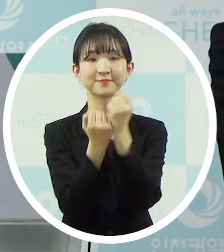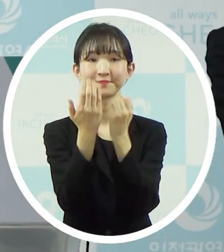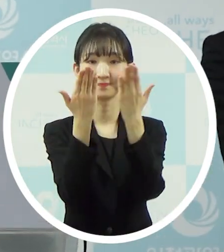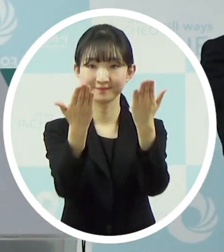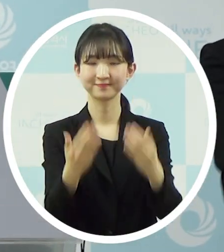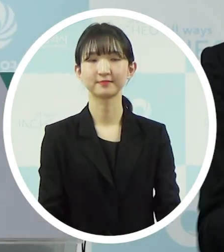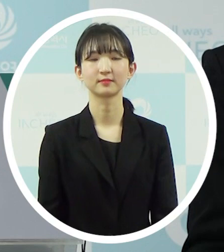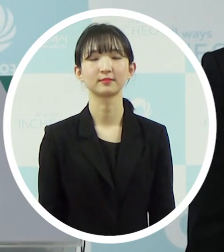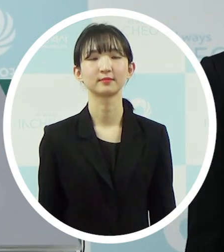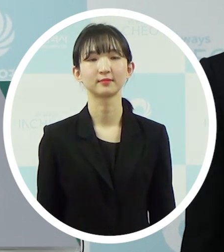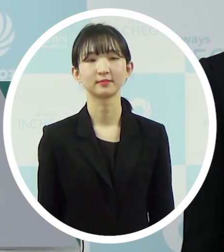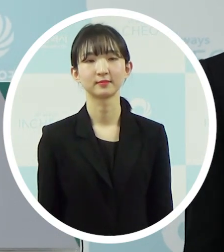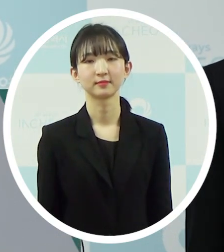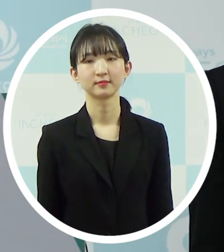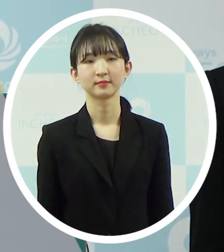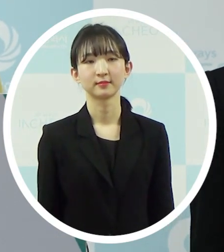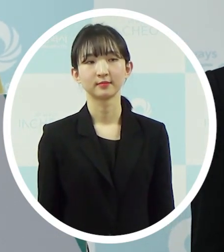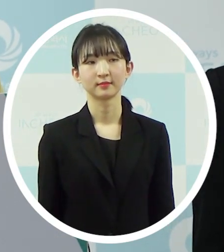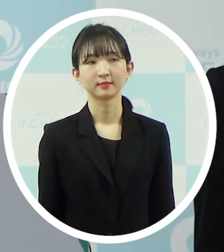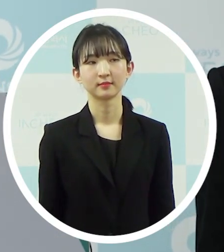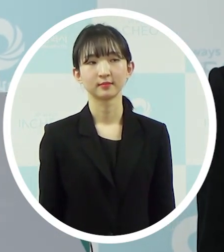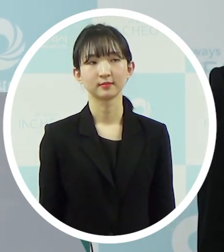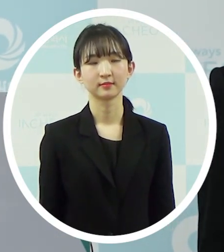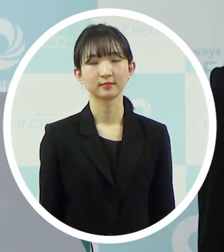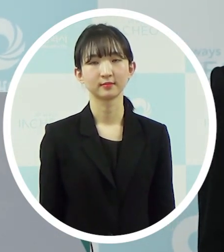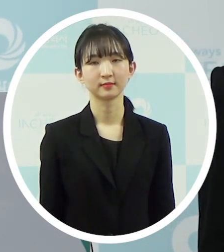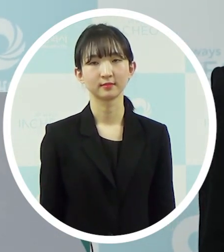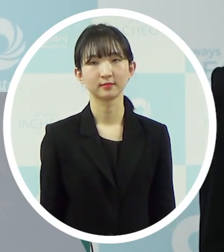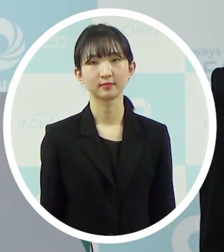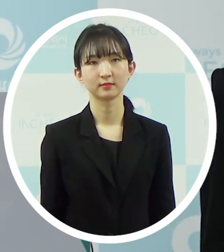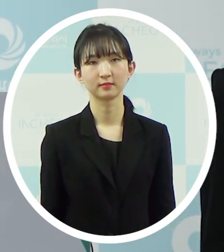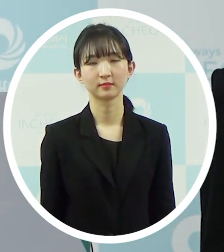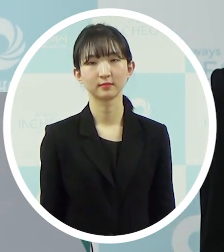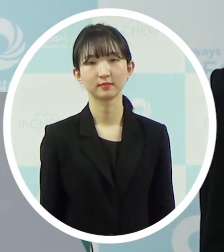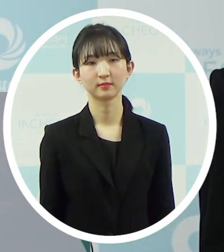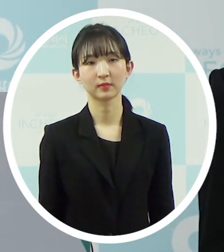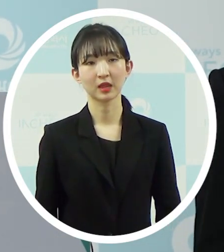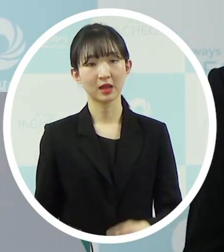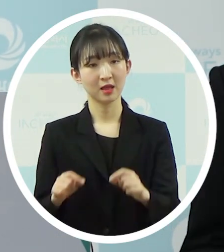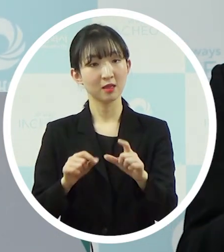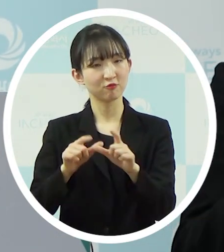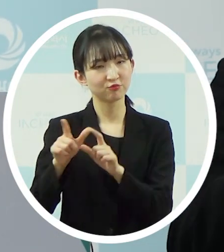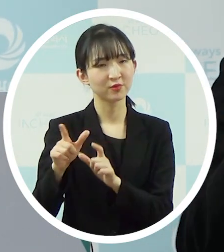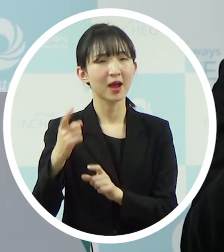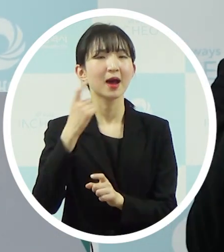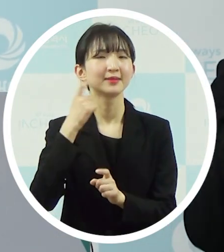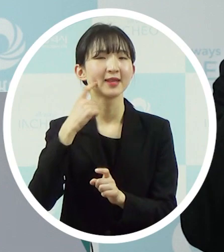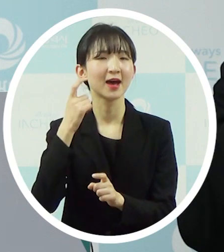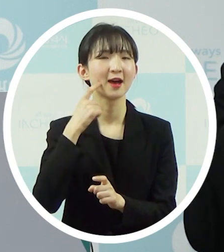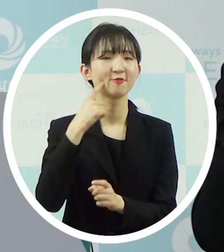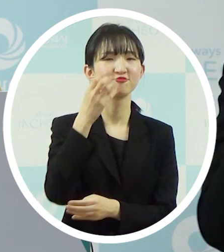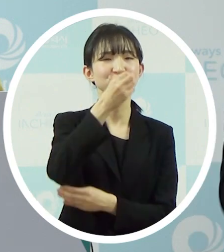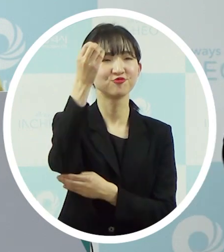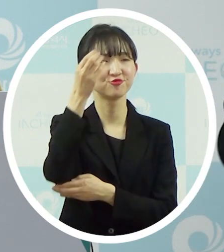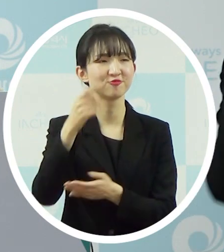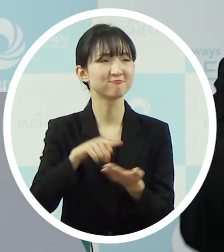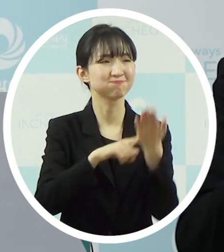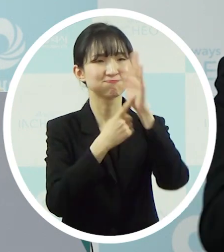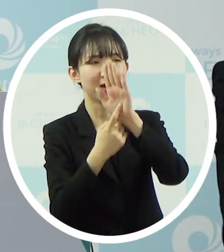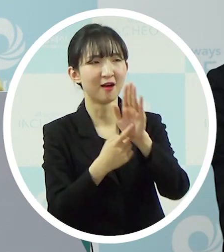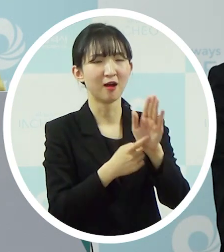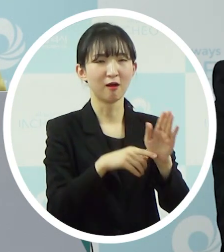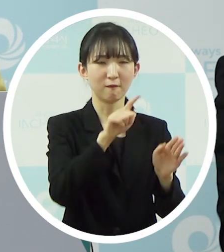드리면 대개는 그런 경우에 가짜뉴스가 돌아요. 막 동선이